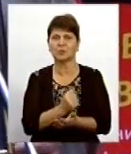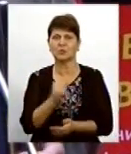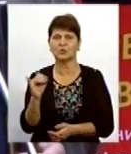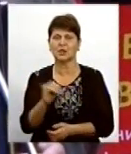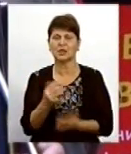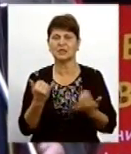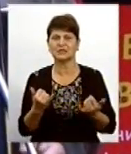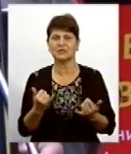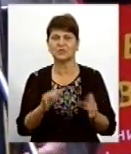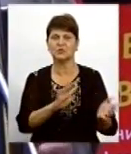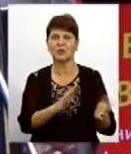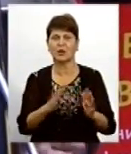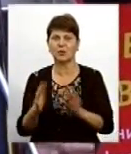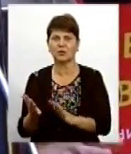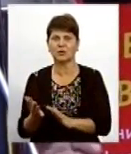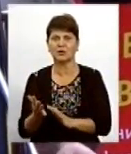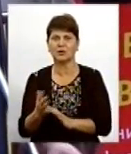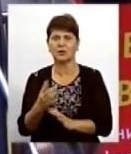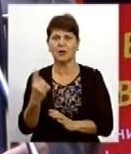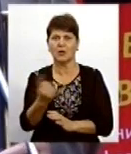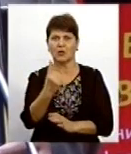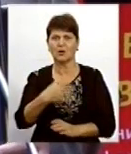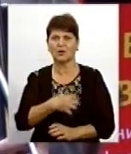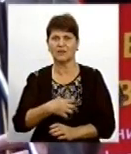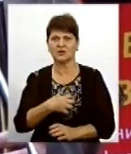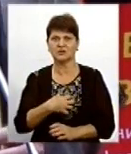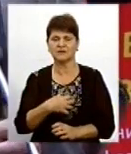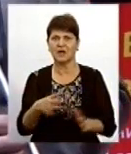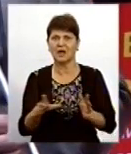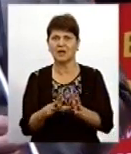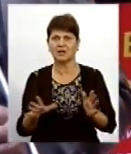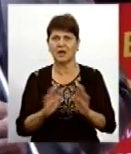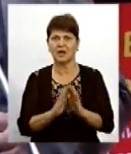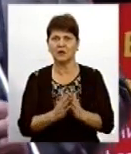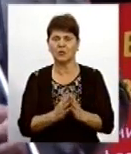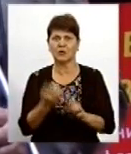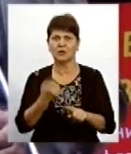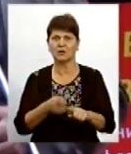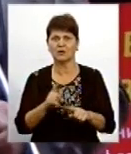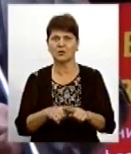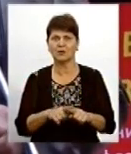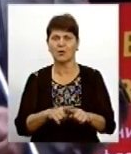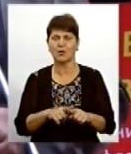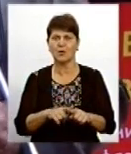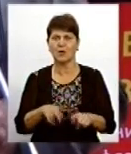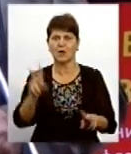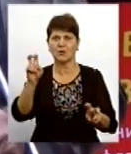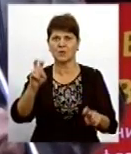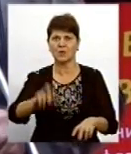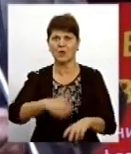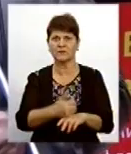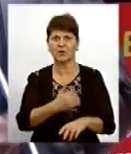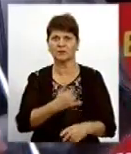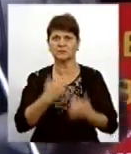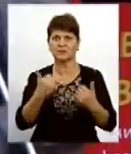І сьогоднішня подія є однією з найважливіших для книги рекордів. Тому цю головну номінацію я хочу вручити